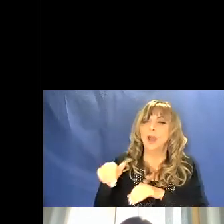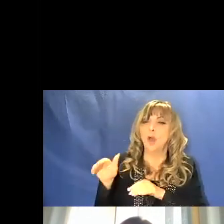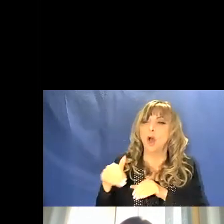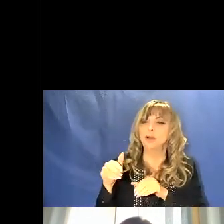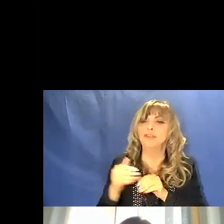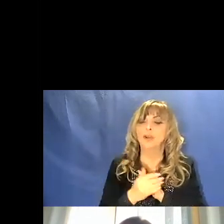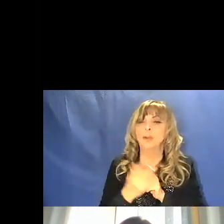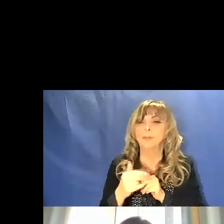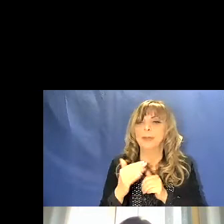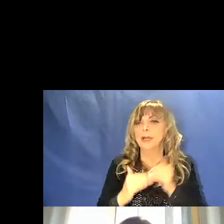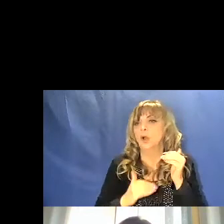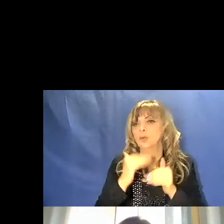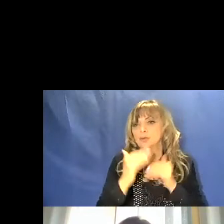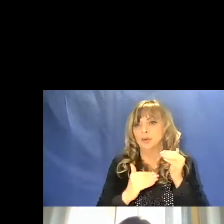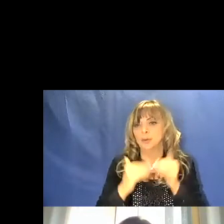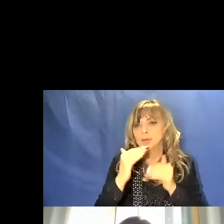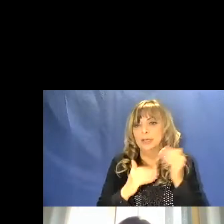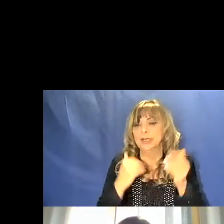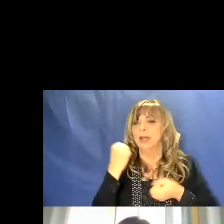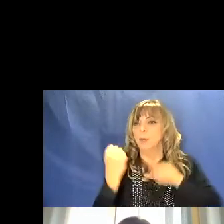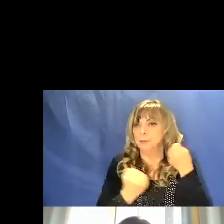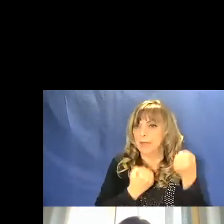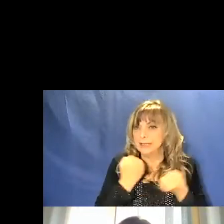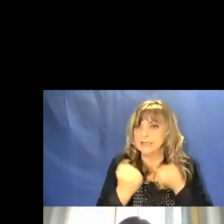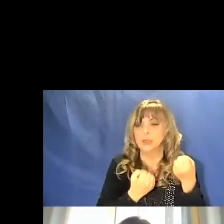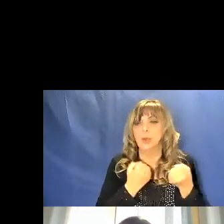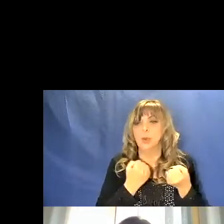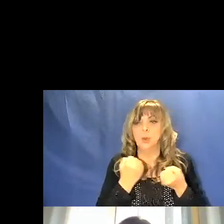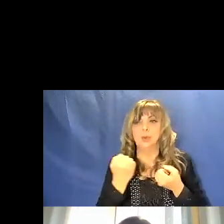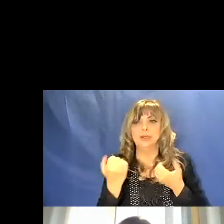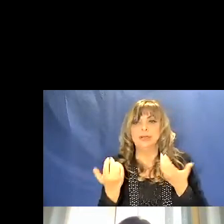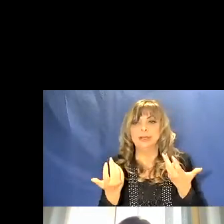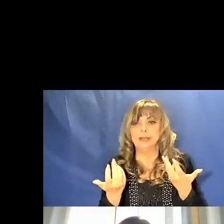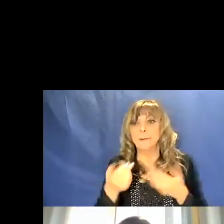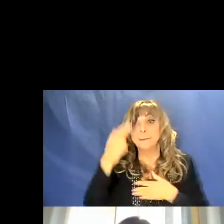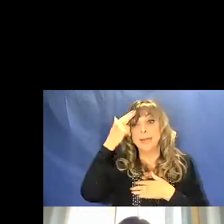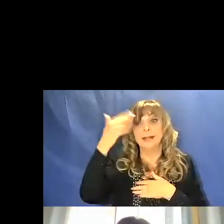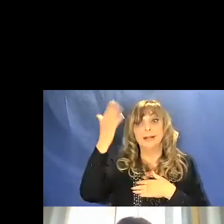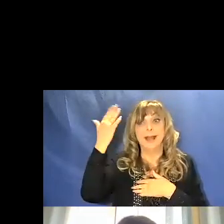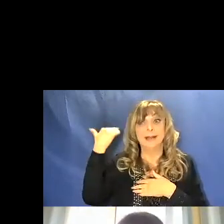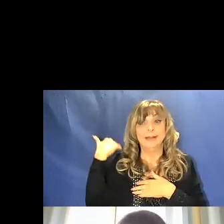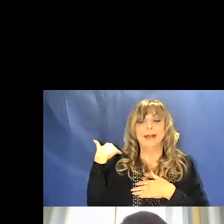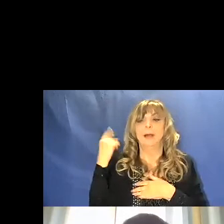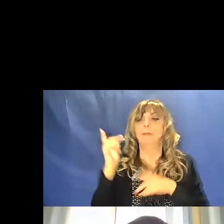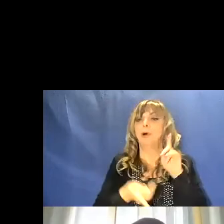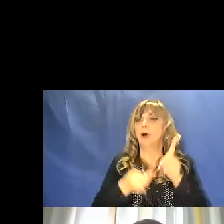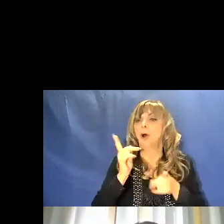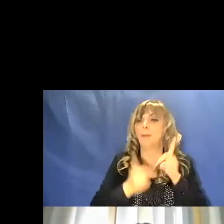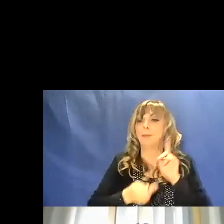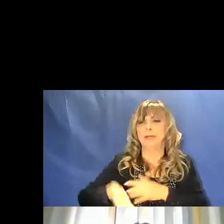ricostruire le azioni gli atteggiamenti la mentalità delle popolazioni